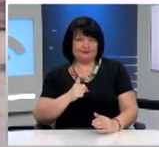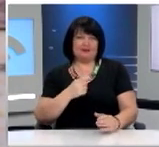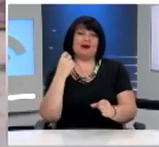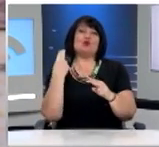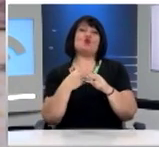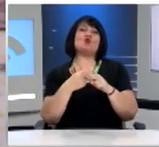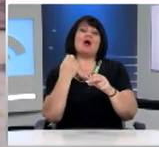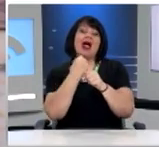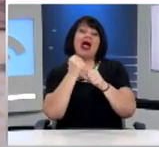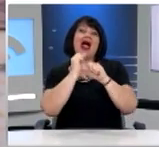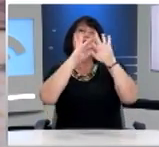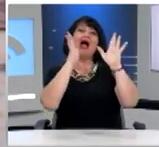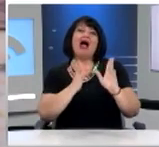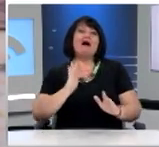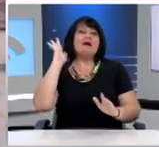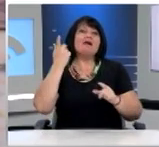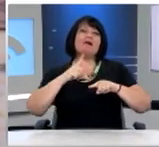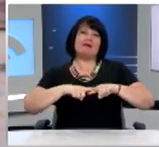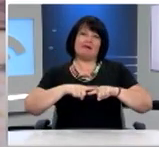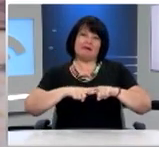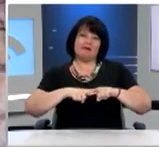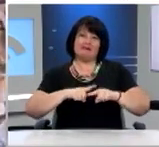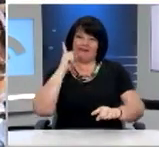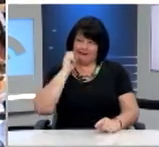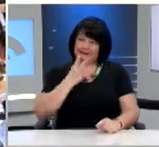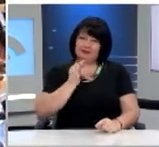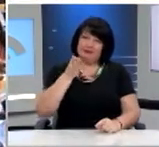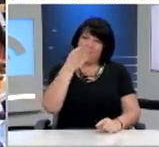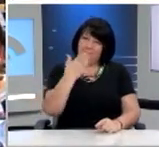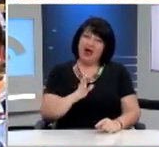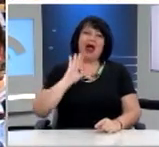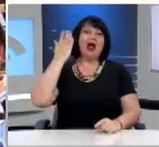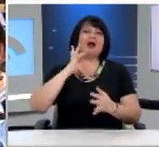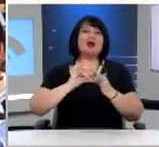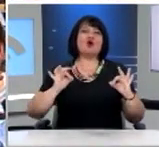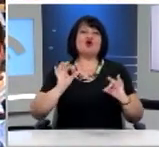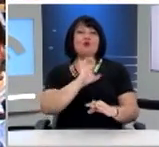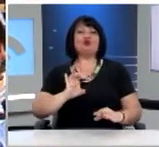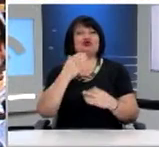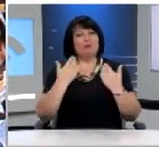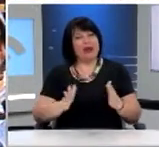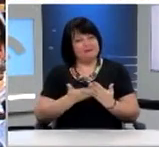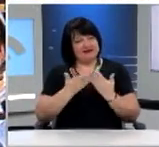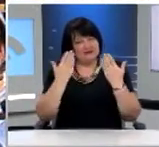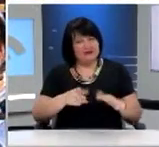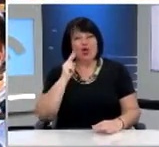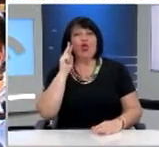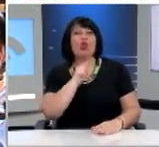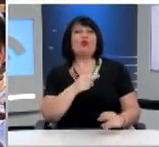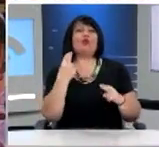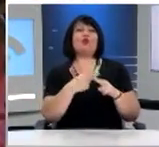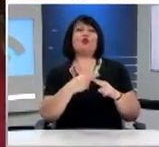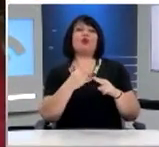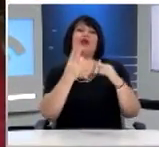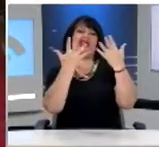σπουδαία αγάλματα της αρχαιότητος. Επειδή ξέρω ότι πήγατε και στο Αρχαιολογικό Μουσείο και είδατε και μία λαμπρή